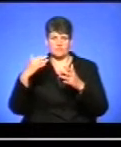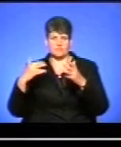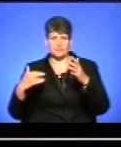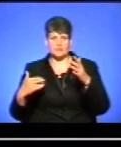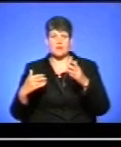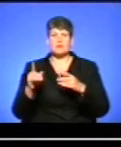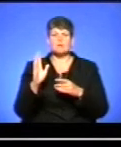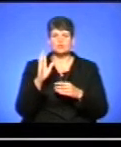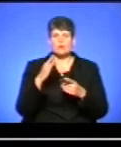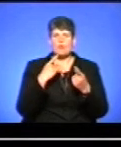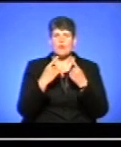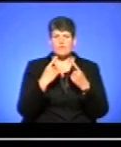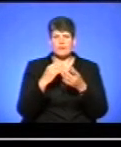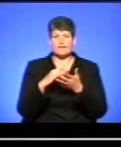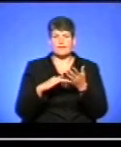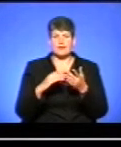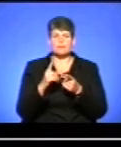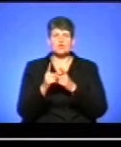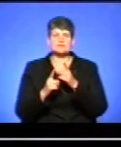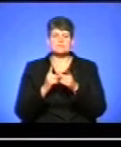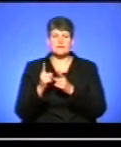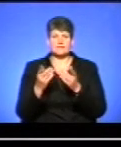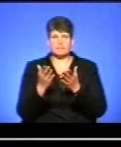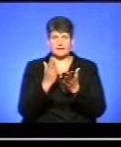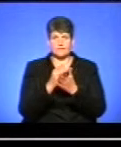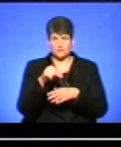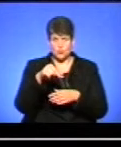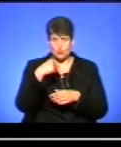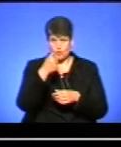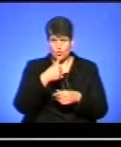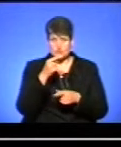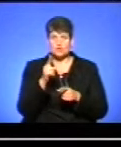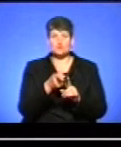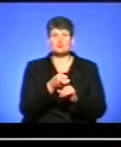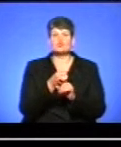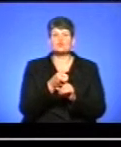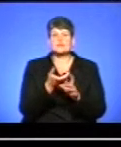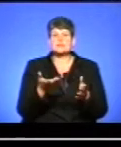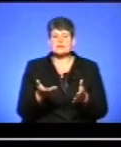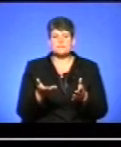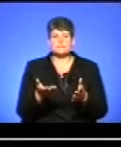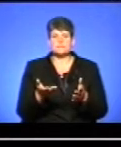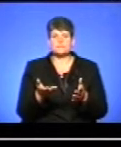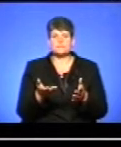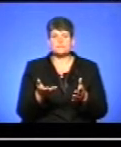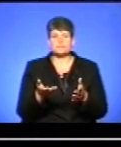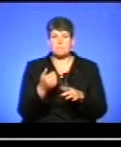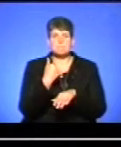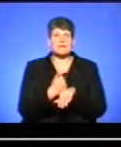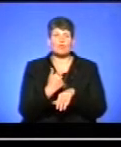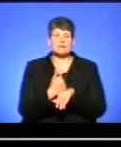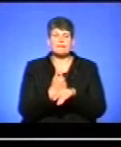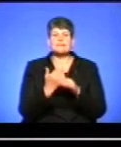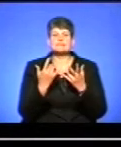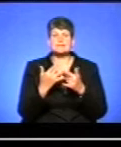Ми будемо говорити з вами далі про зміни, які є власне цього року, і що стосується пріоритетів,